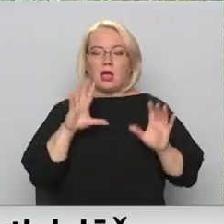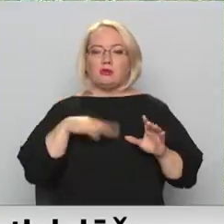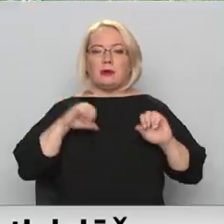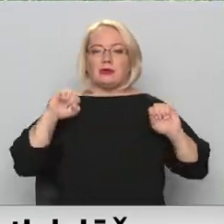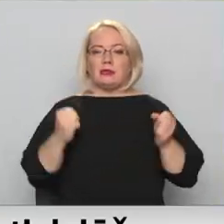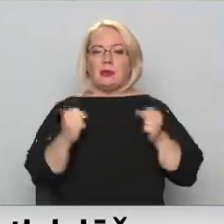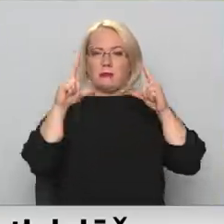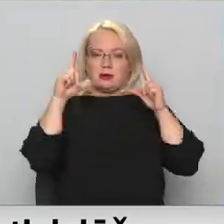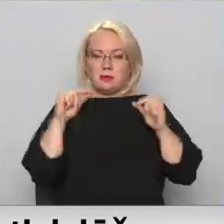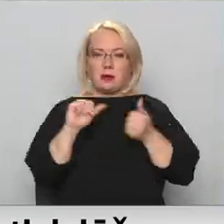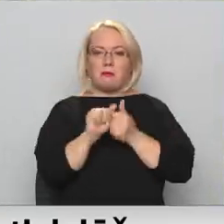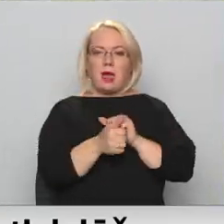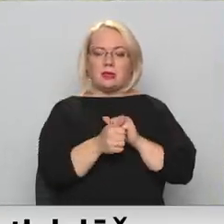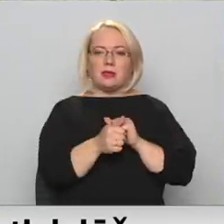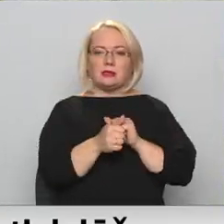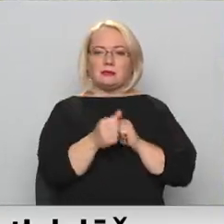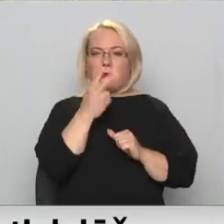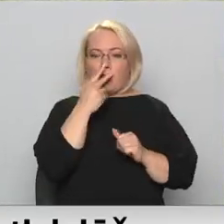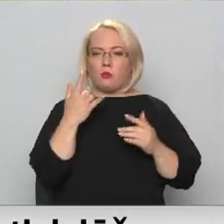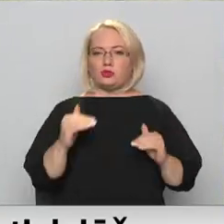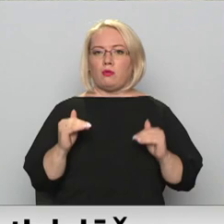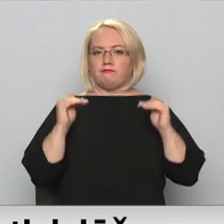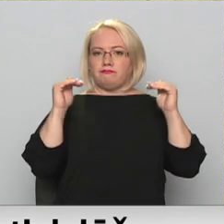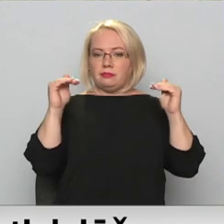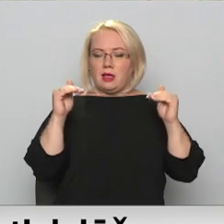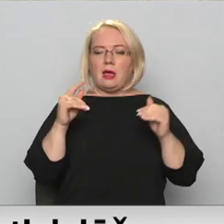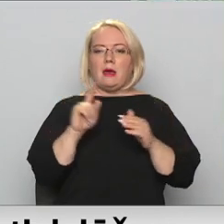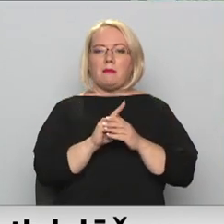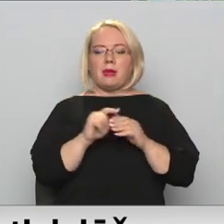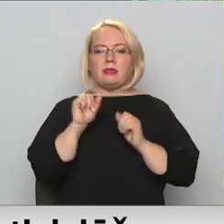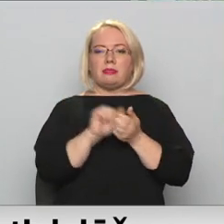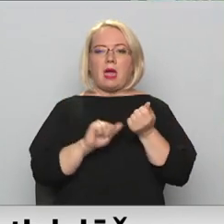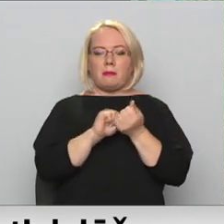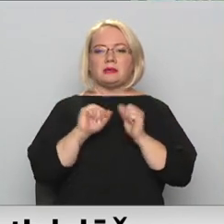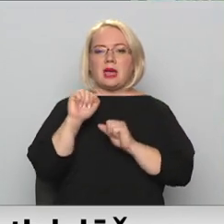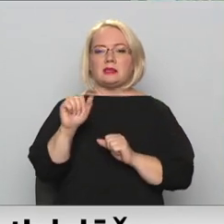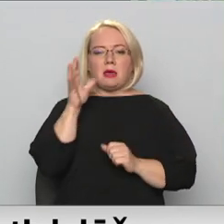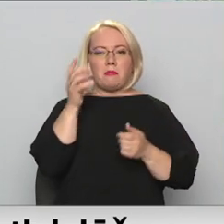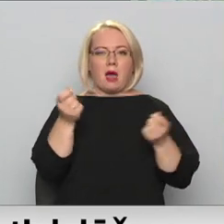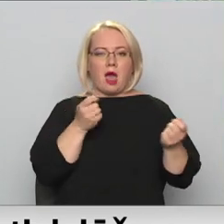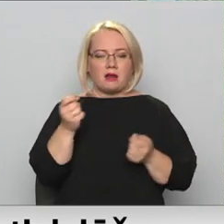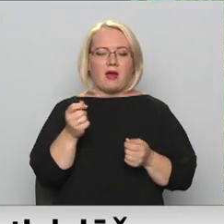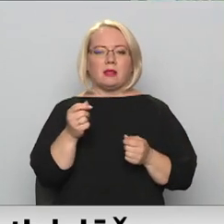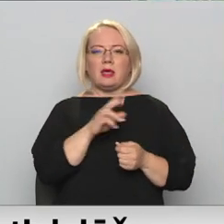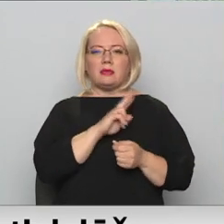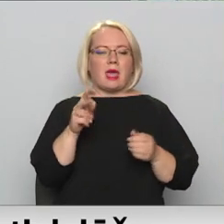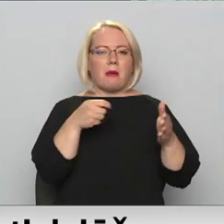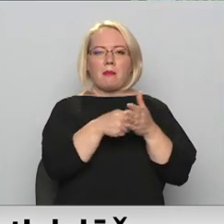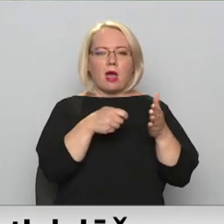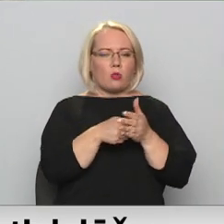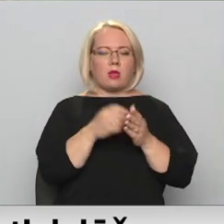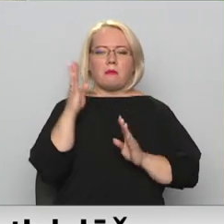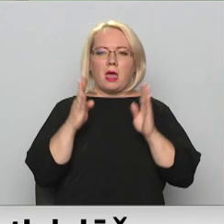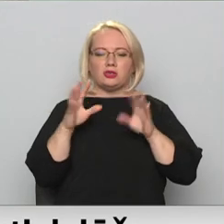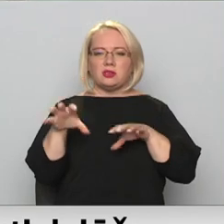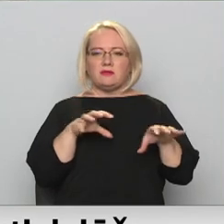miega mainīs savus pāradumus, jo būs pieaugušāki. Tikmēr dabas aizsardzības pārvalde aicina nekādā ziņā nebarot meža zvērus